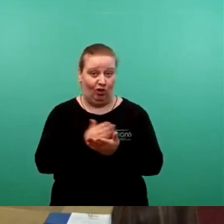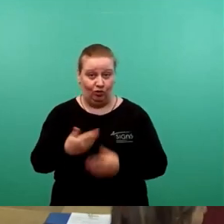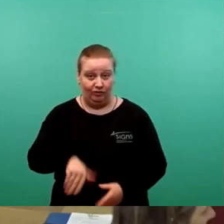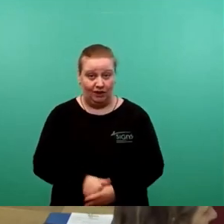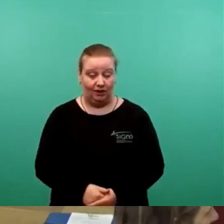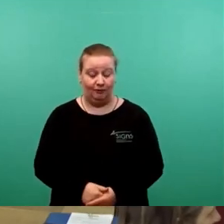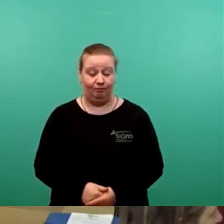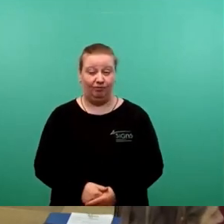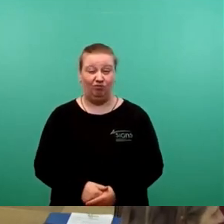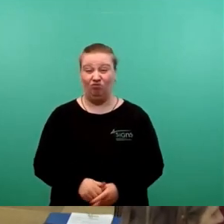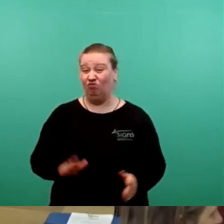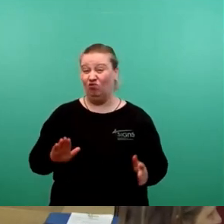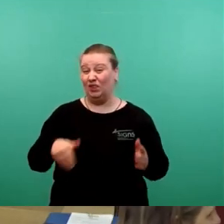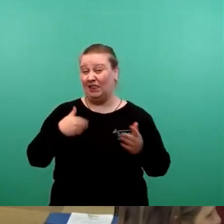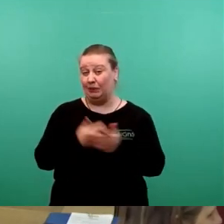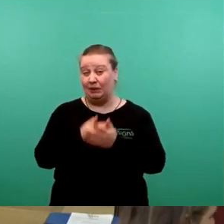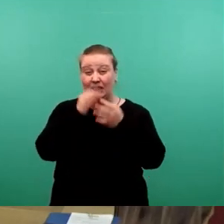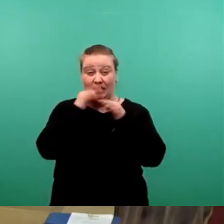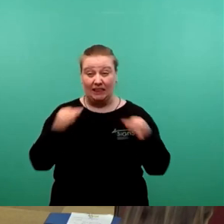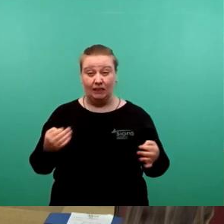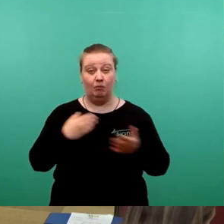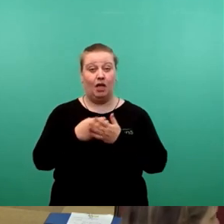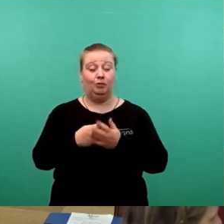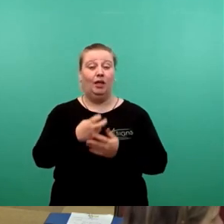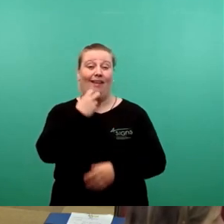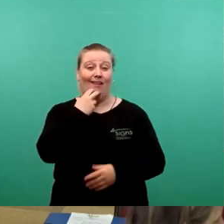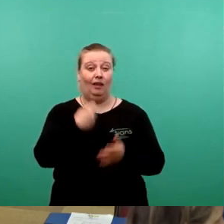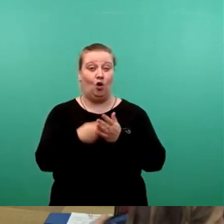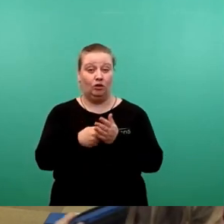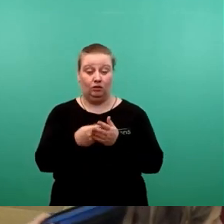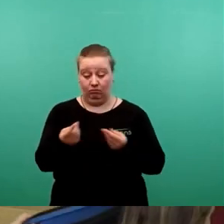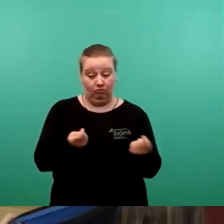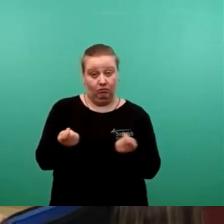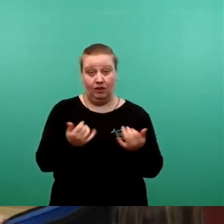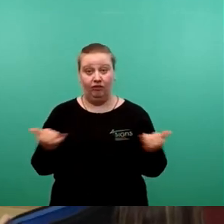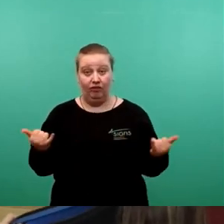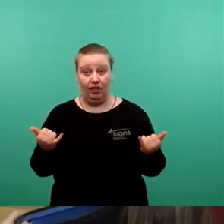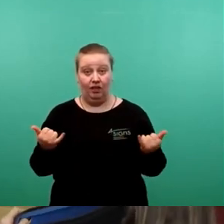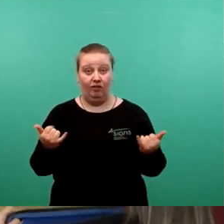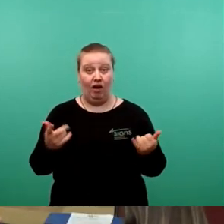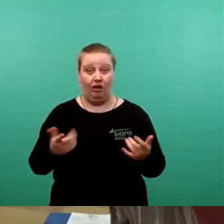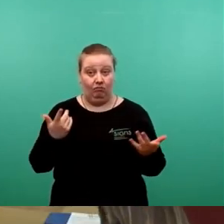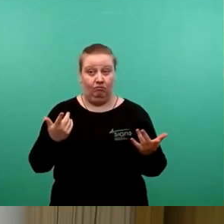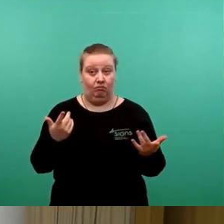Und gibt es jetzt schon Konkretes, wie mit den gestiegenen Energiekosten umgegangen werden soll, ohne dass man Bäder schließt?